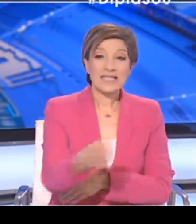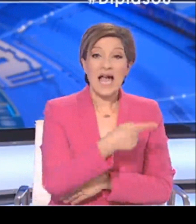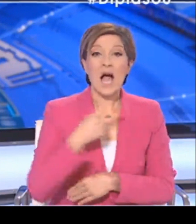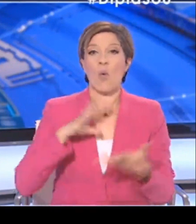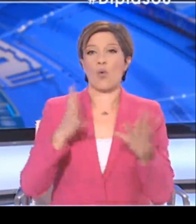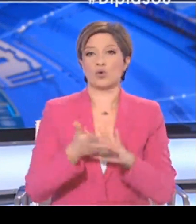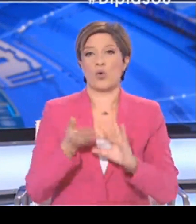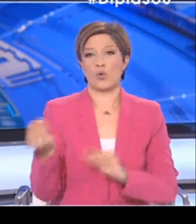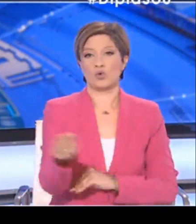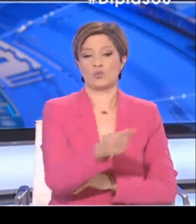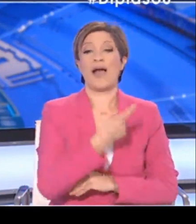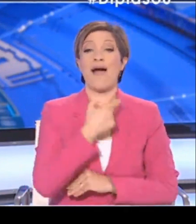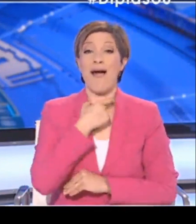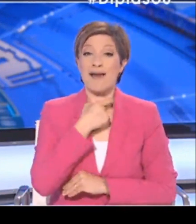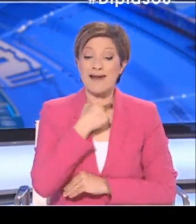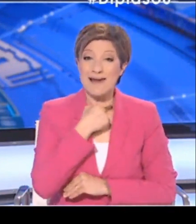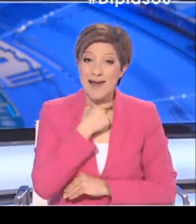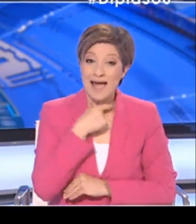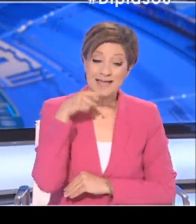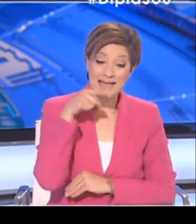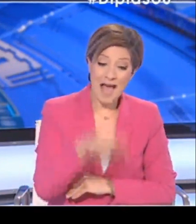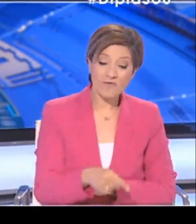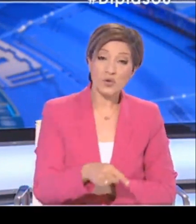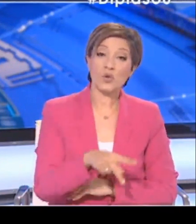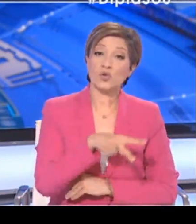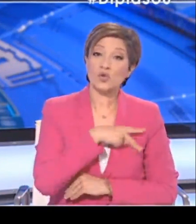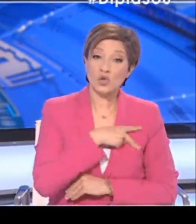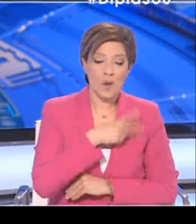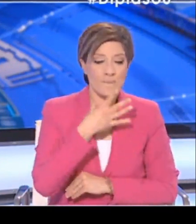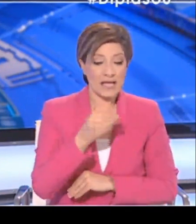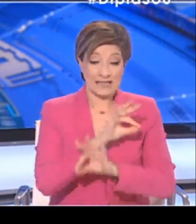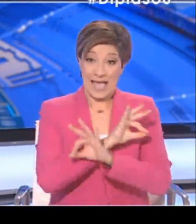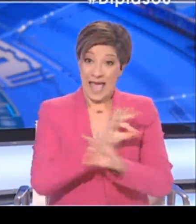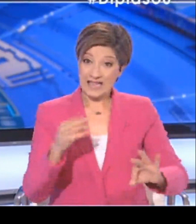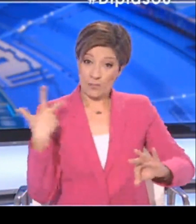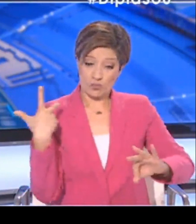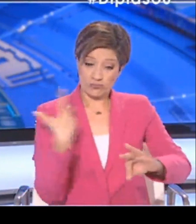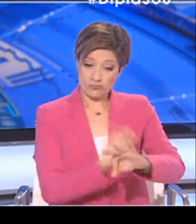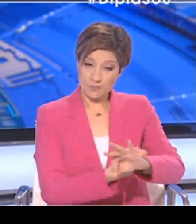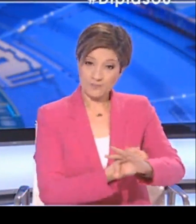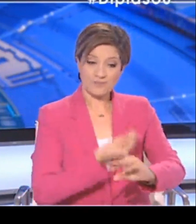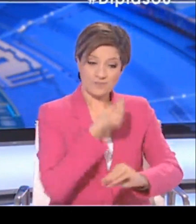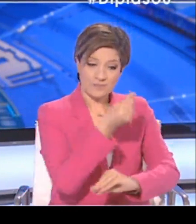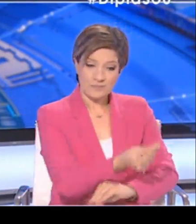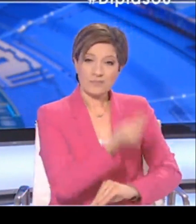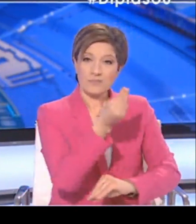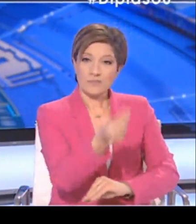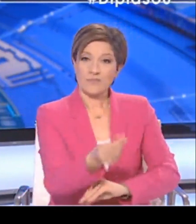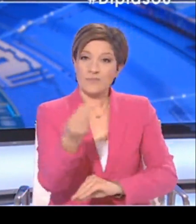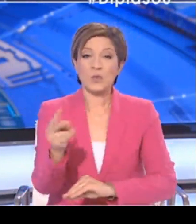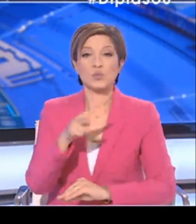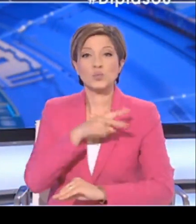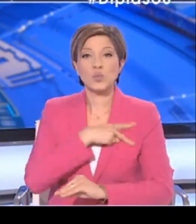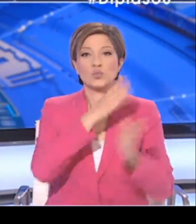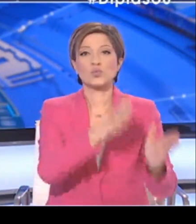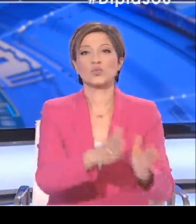του κόσμου. Η ανάγκη ορθολογικής και δίκαιης κατανομής όλων των πόρων, τόσο σε εθνικό όσο και σε